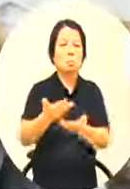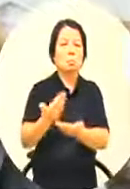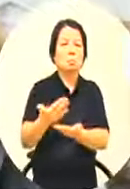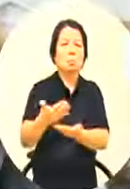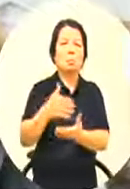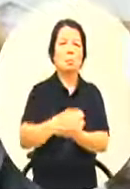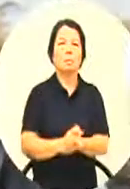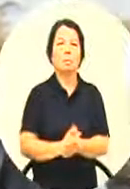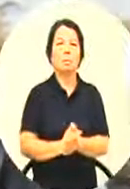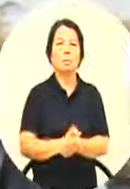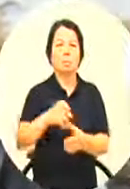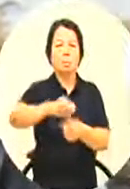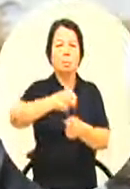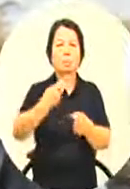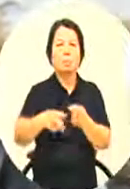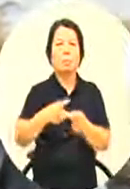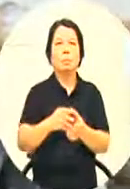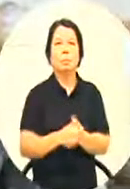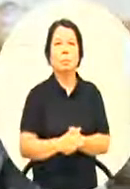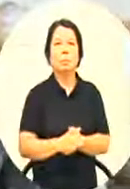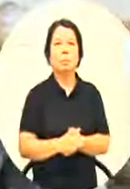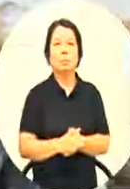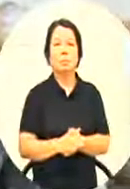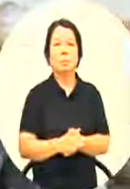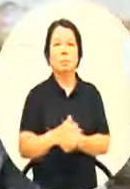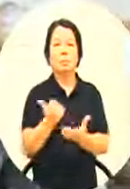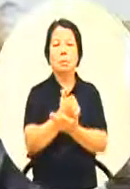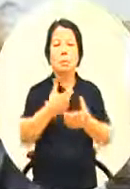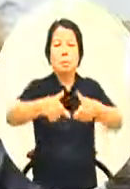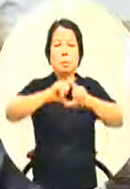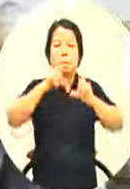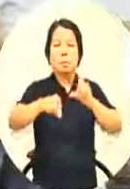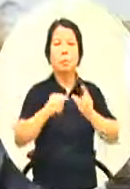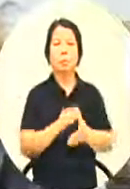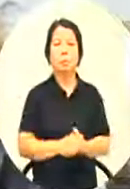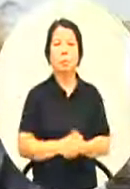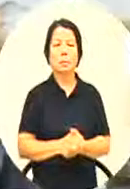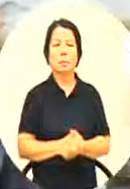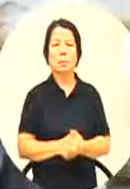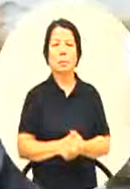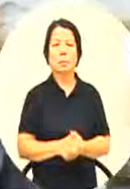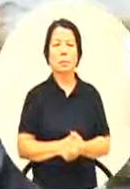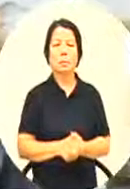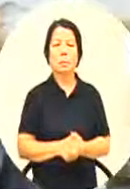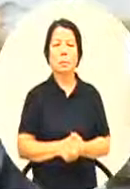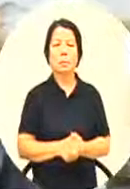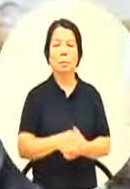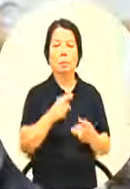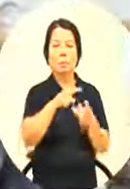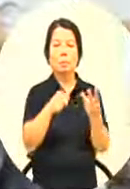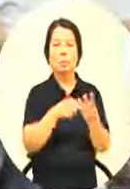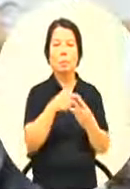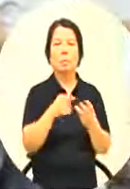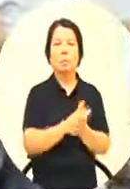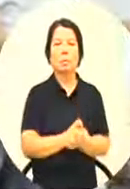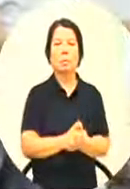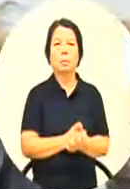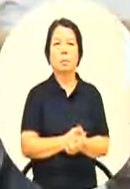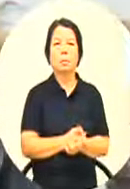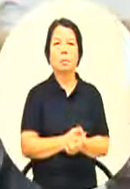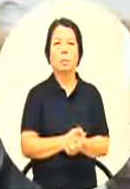再给两分钟请他们答复请局长答复谢谢三件事情答复完再问吗